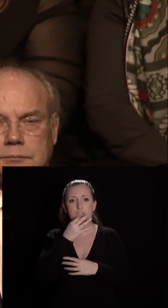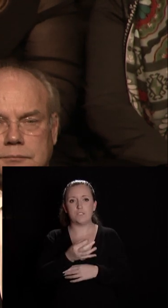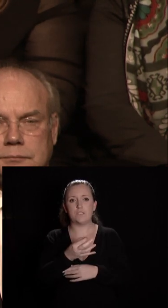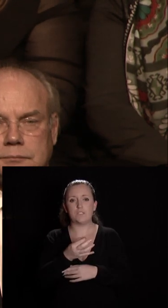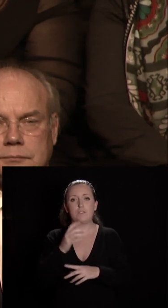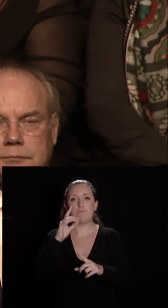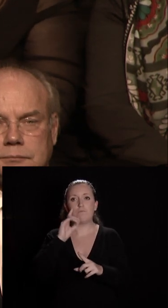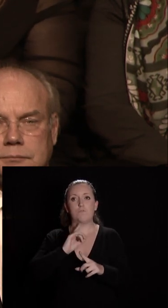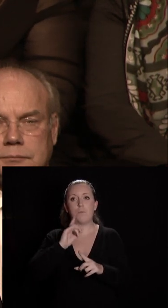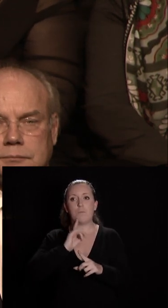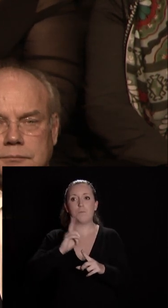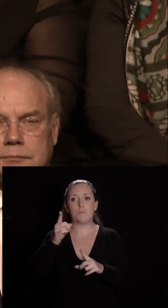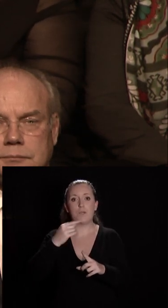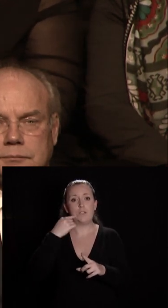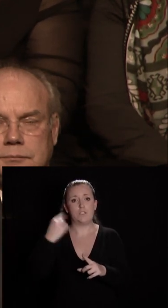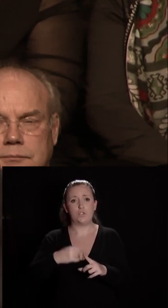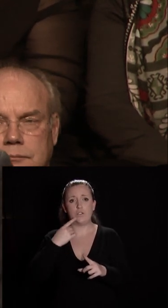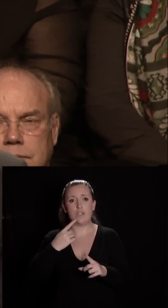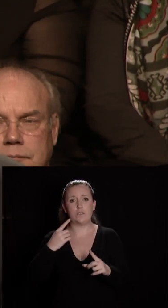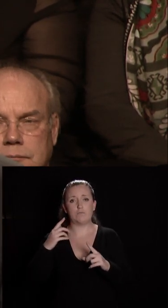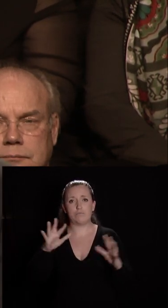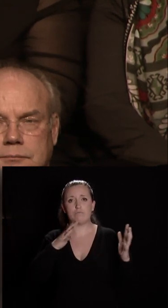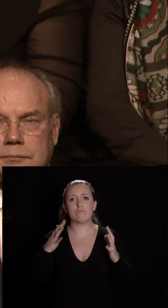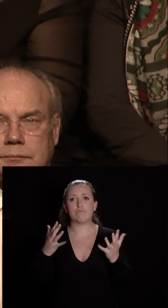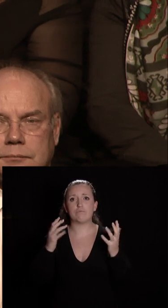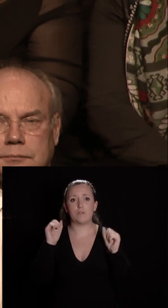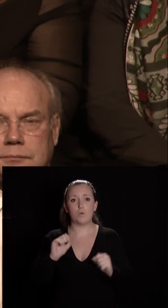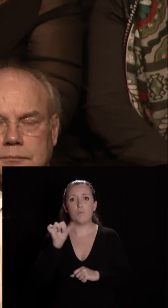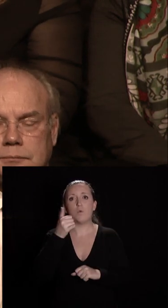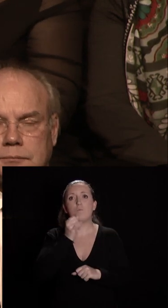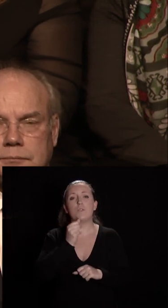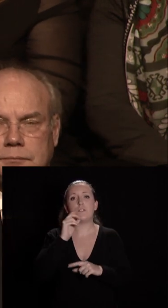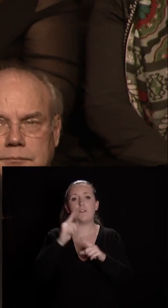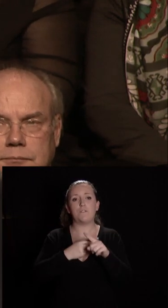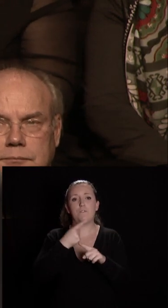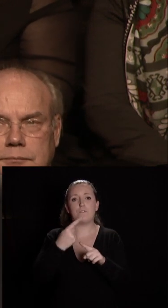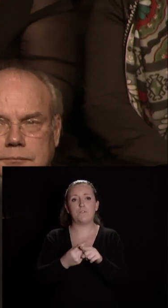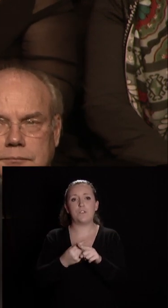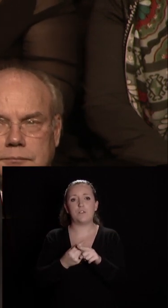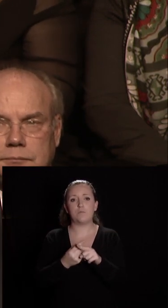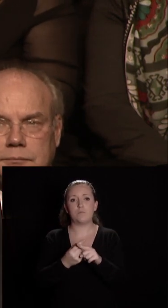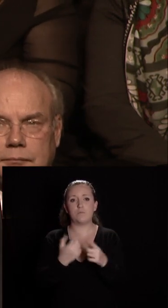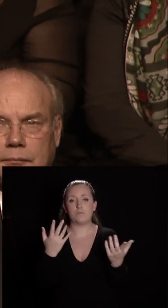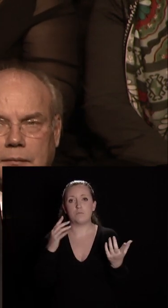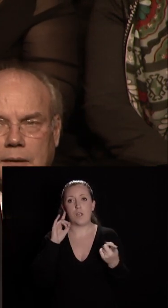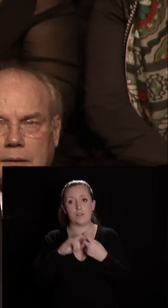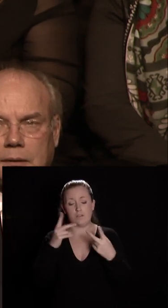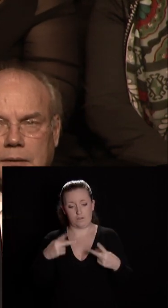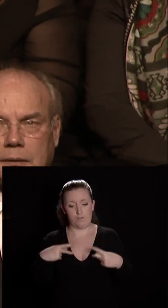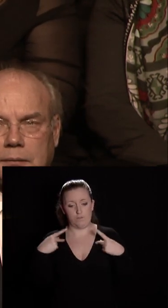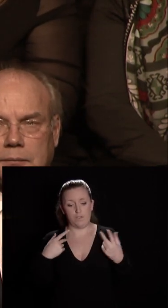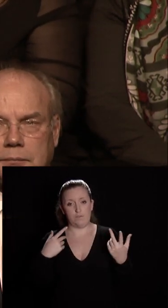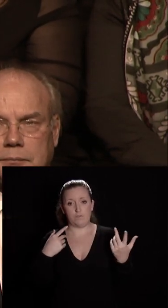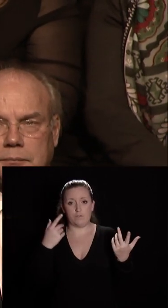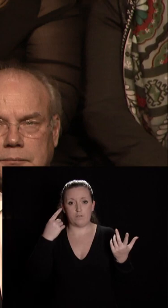Dijonès qui s'est si bien exprimée dans ce petit film préliminaire à ce propos sur ce que c'était que de vivre et